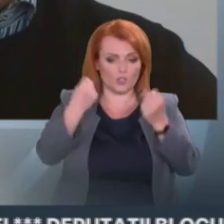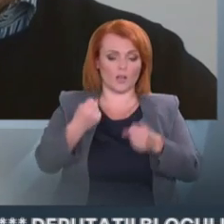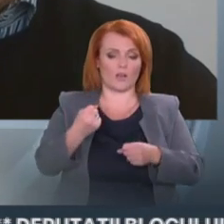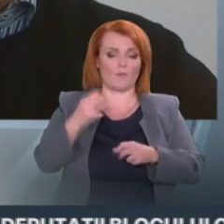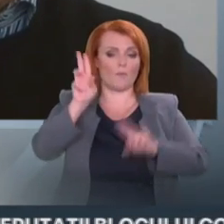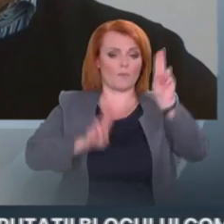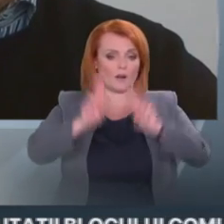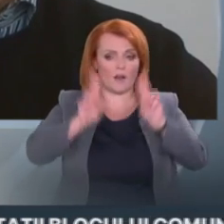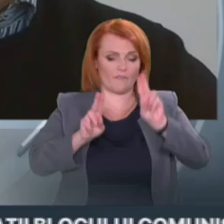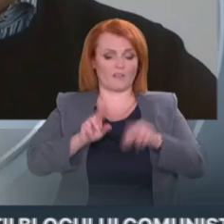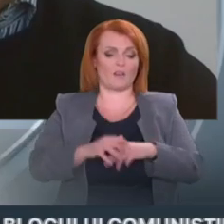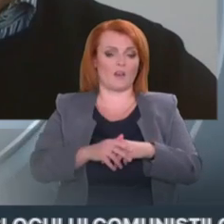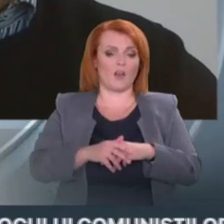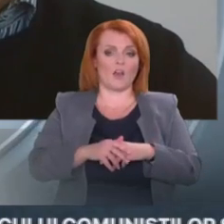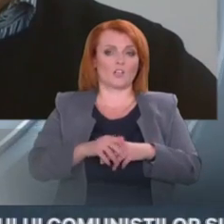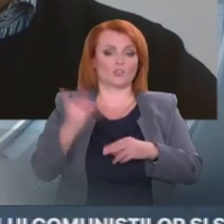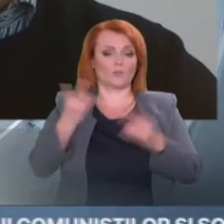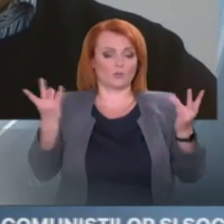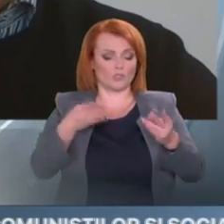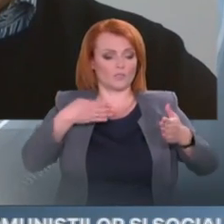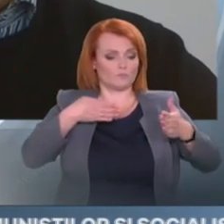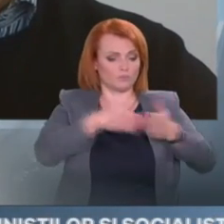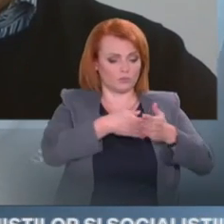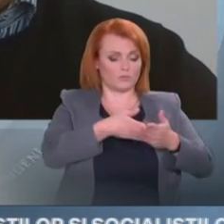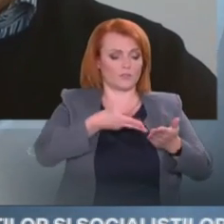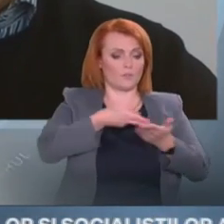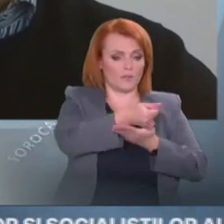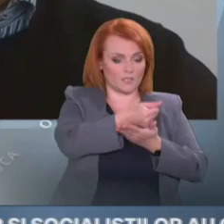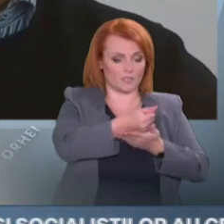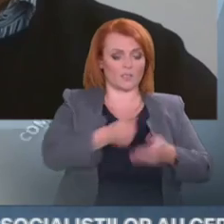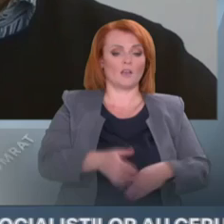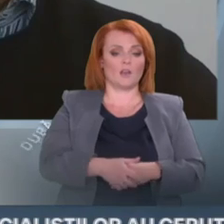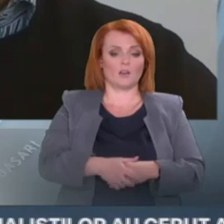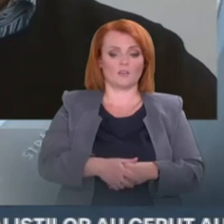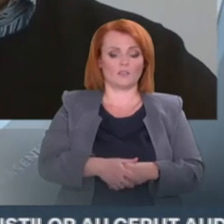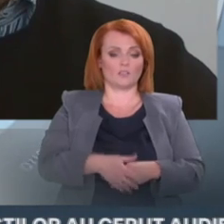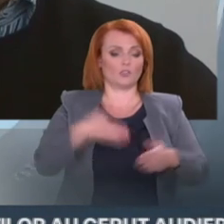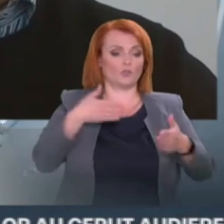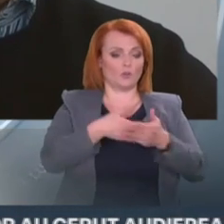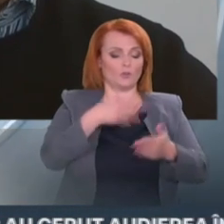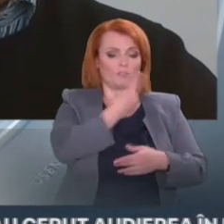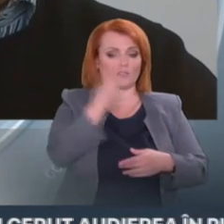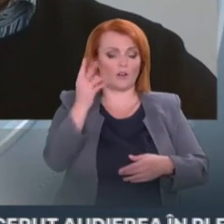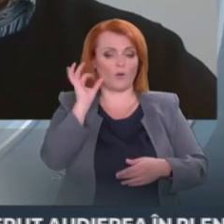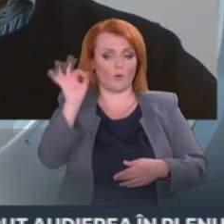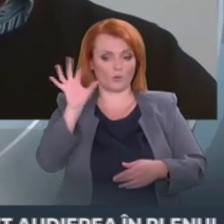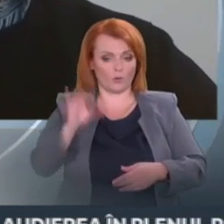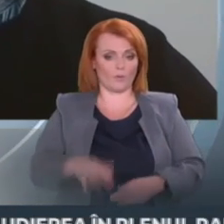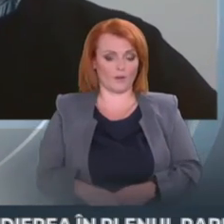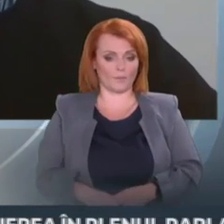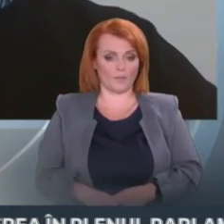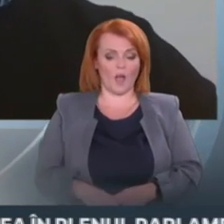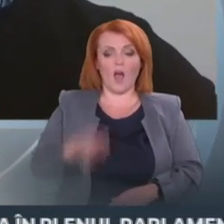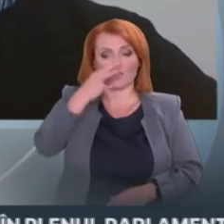Astăzi este data de 20 octombrie. Putem fi siguri că concernul rusă își va respecta